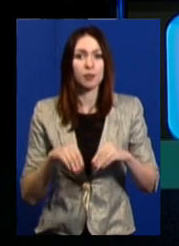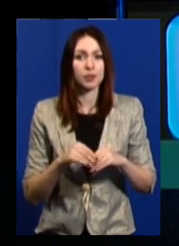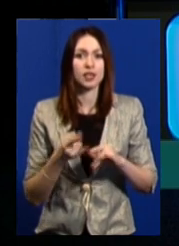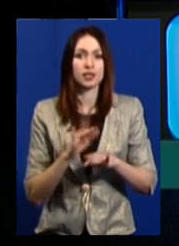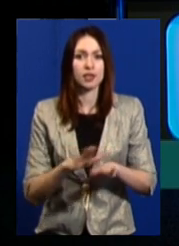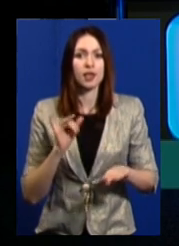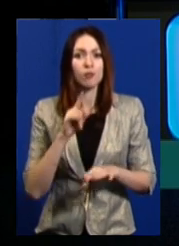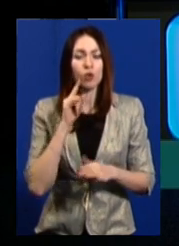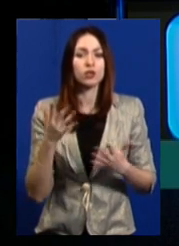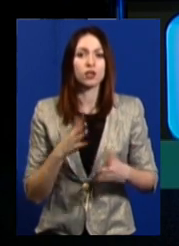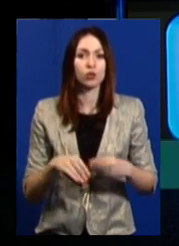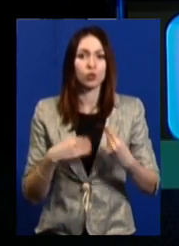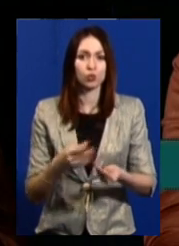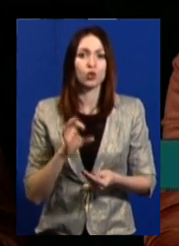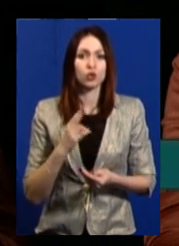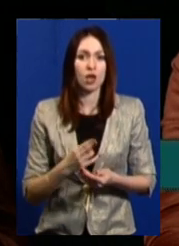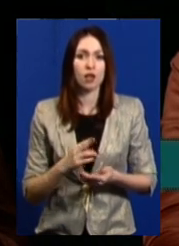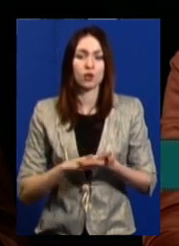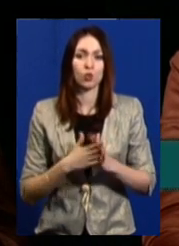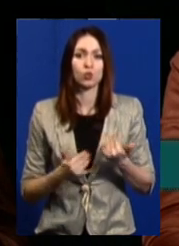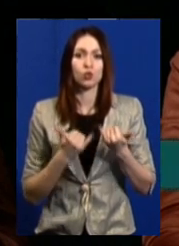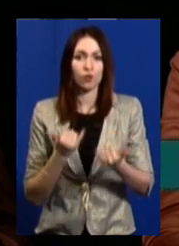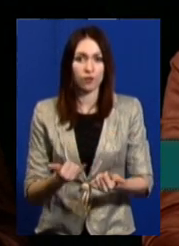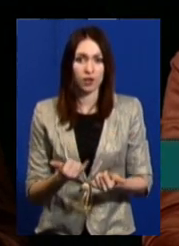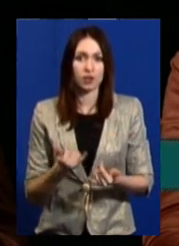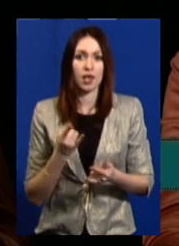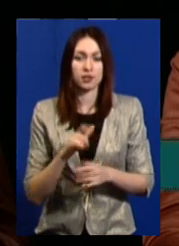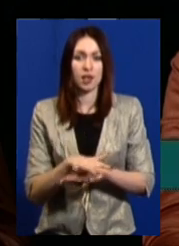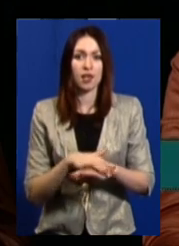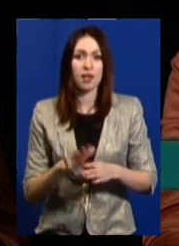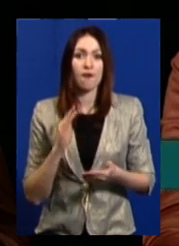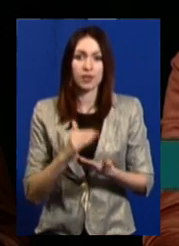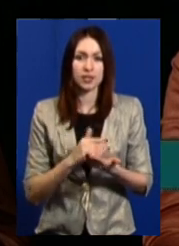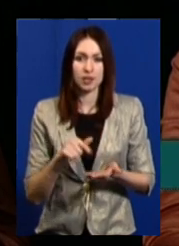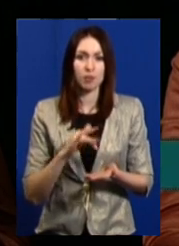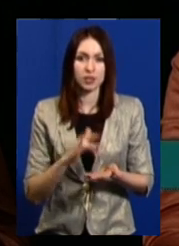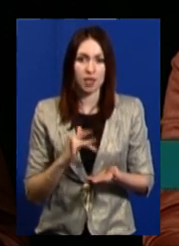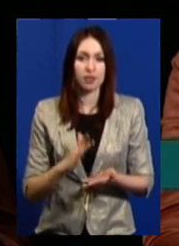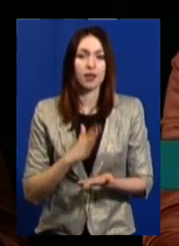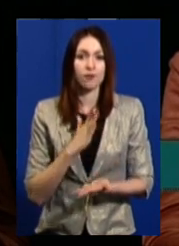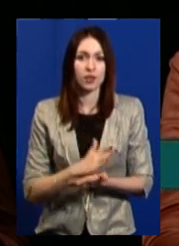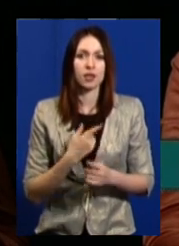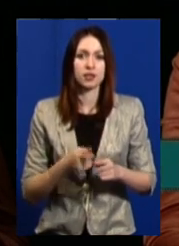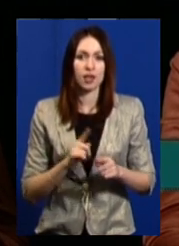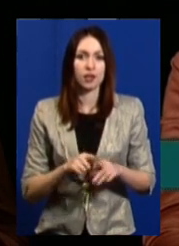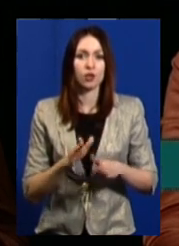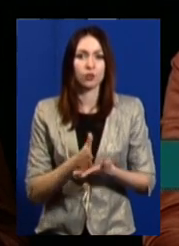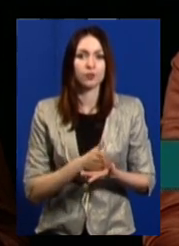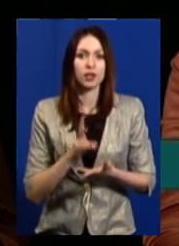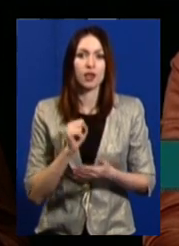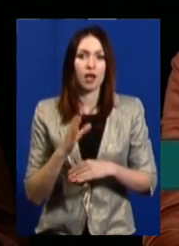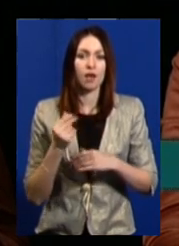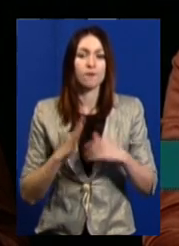здійснюють, надають соціальні послуги населенню. В системі центрів є такі посади, як фахівиці